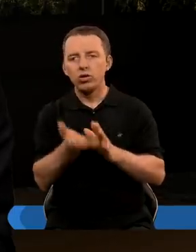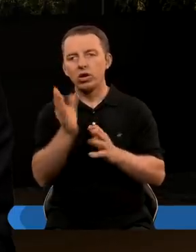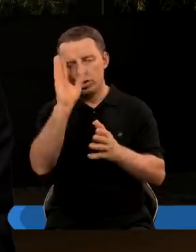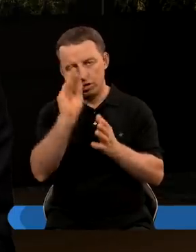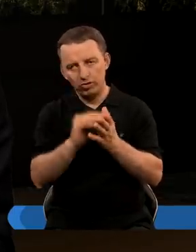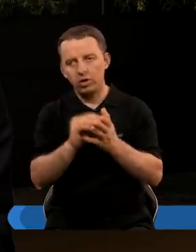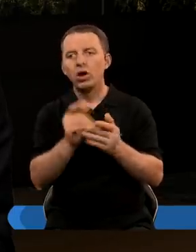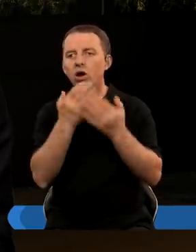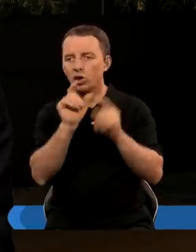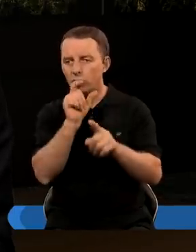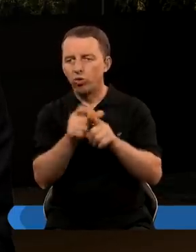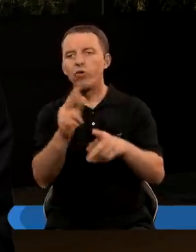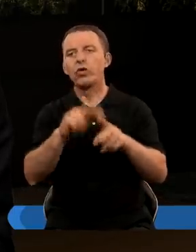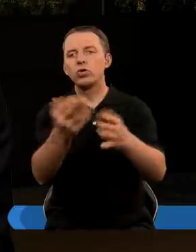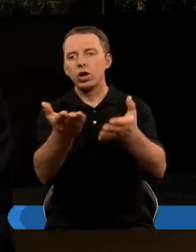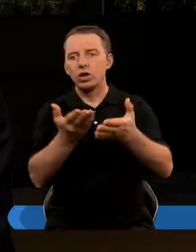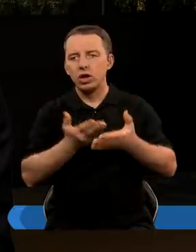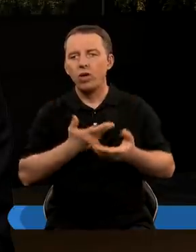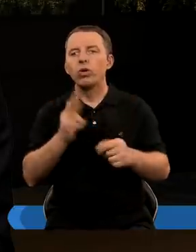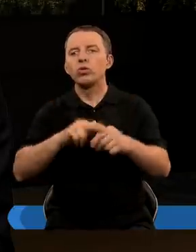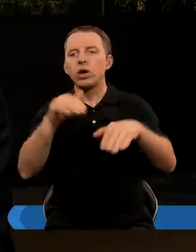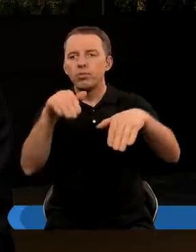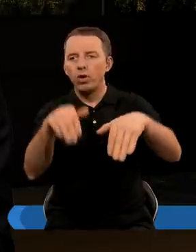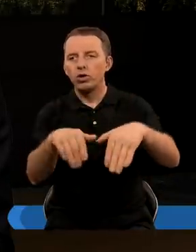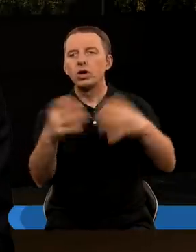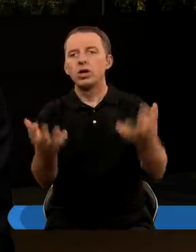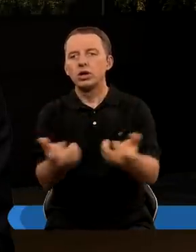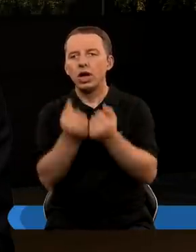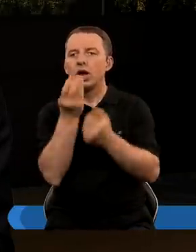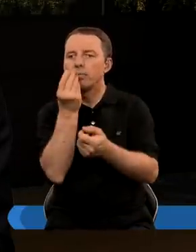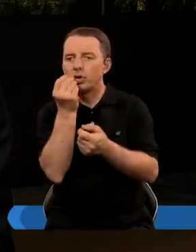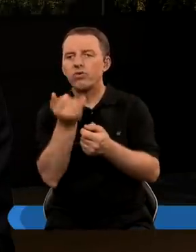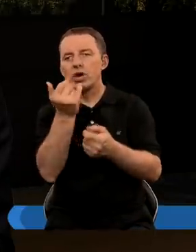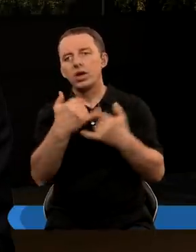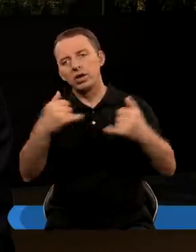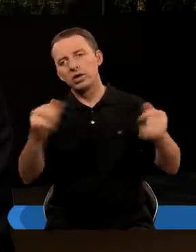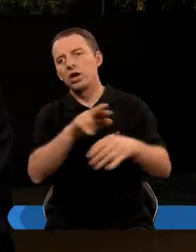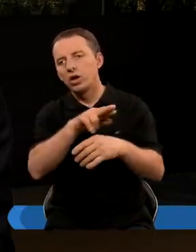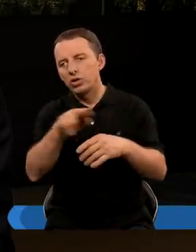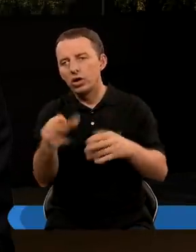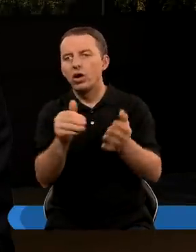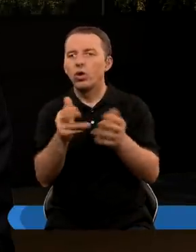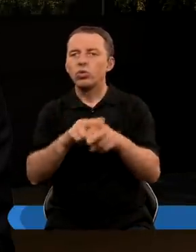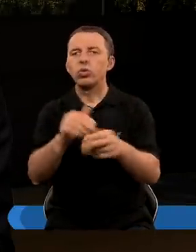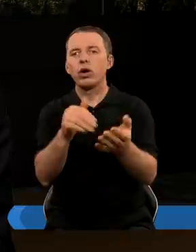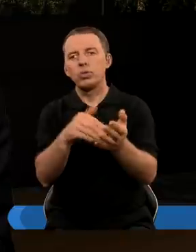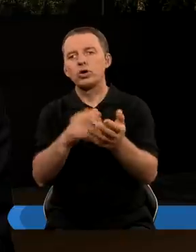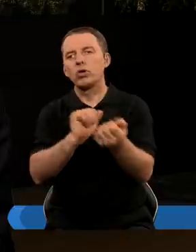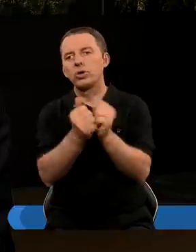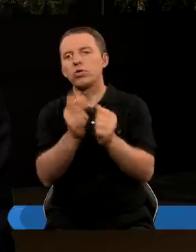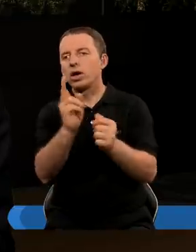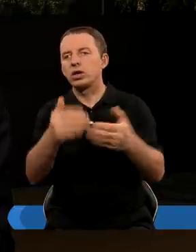doświadczenie, ale przez Twoje Słowo, które dałeś i w którym możemy znaleźć pocieszenie i wiele innych rzeczy, które potrzebne są każdego dnia.